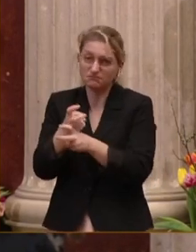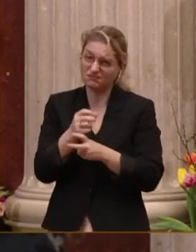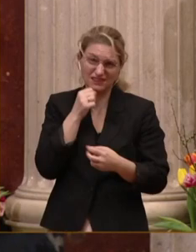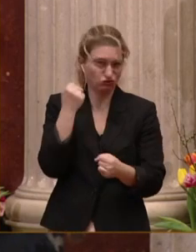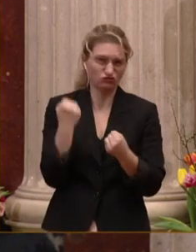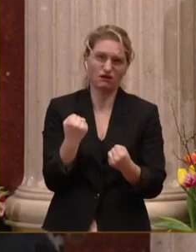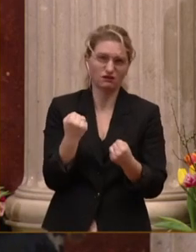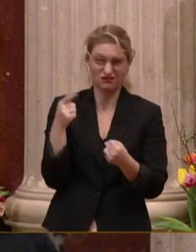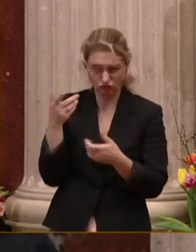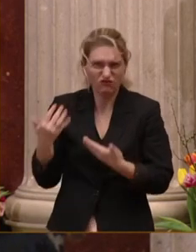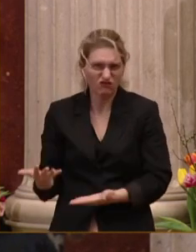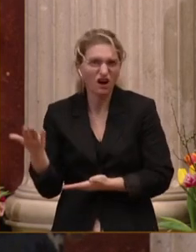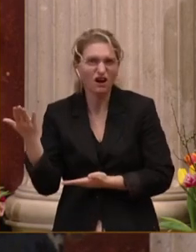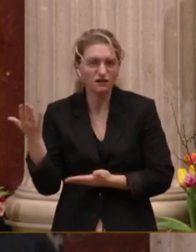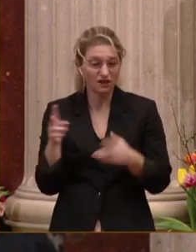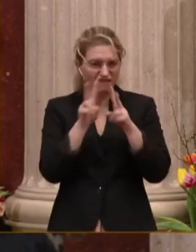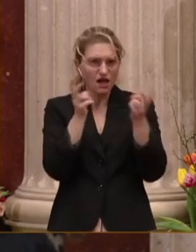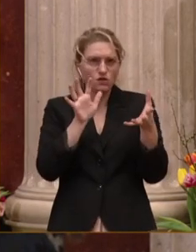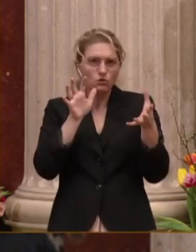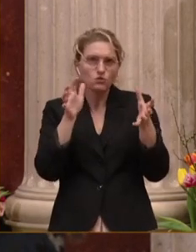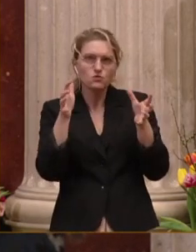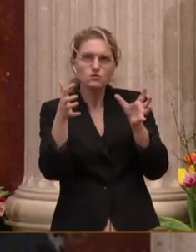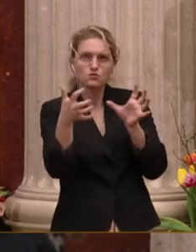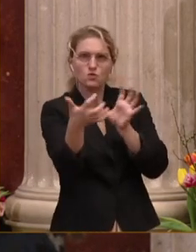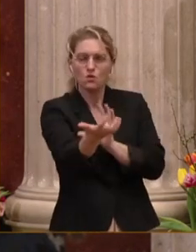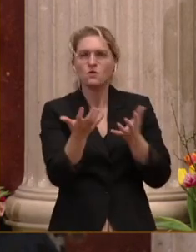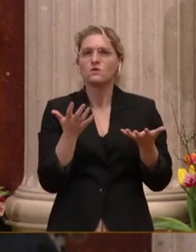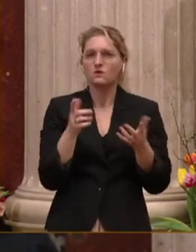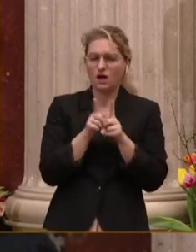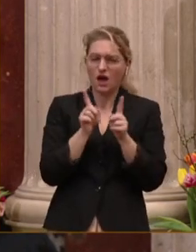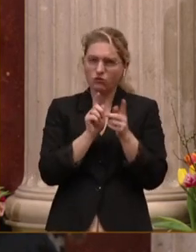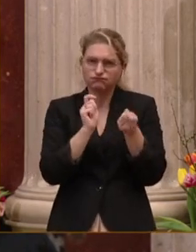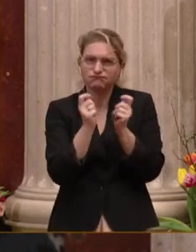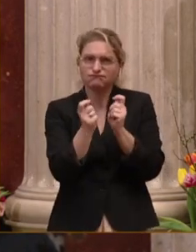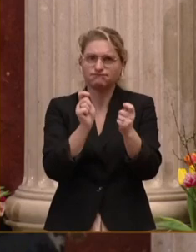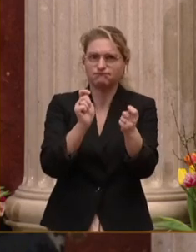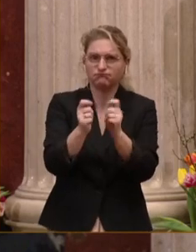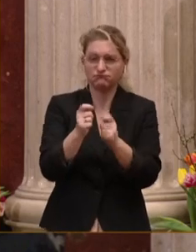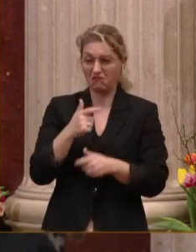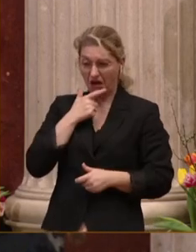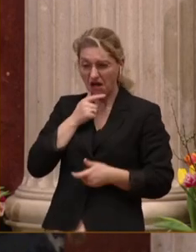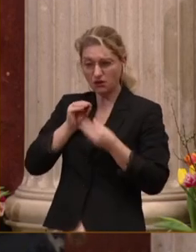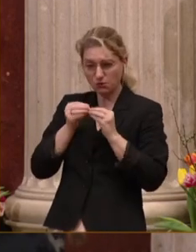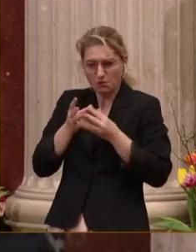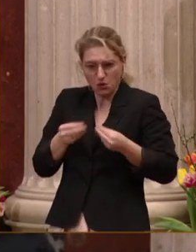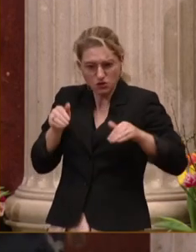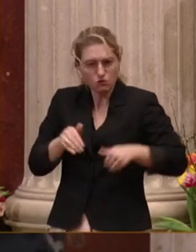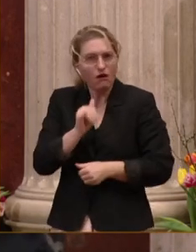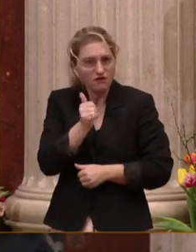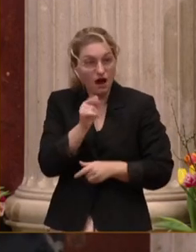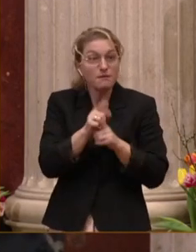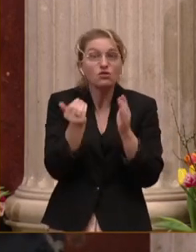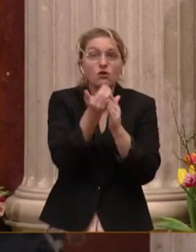weiter. Sie ist vielschichtig. Wir müssen alte Probleme lösen, aber auch die neuen. Und es ist eine Stärke auch zu sagen,